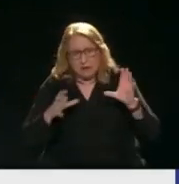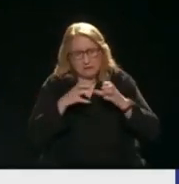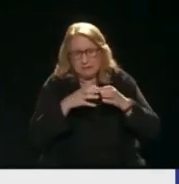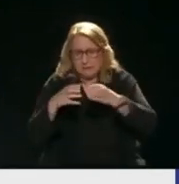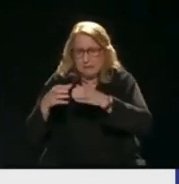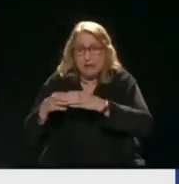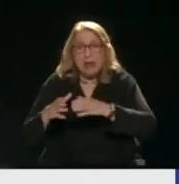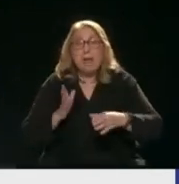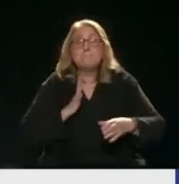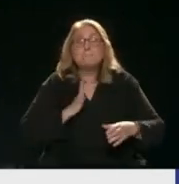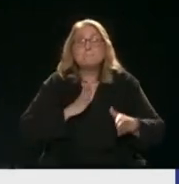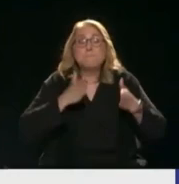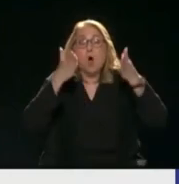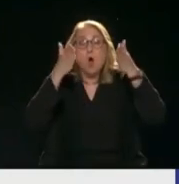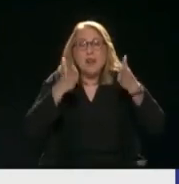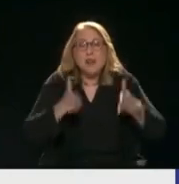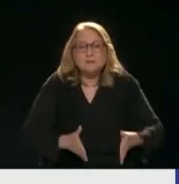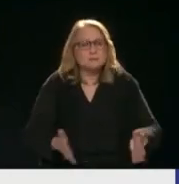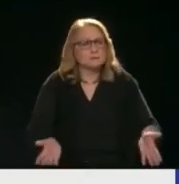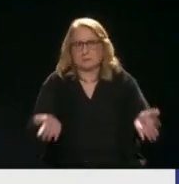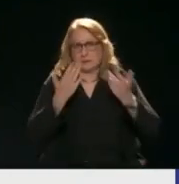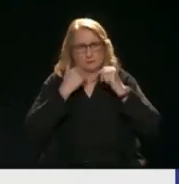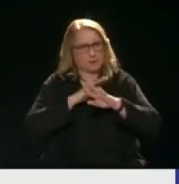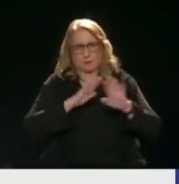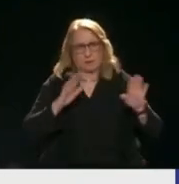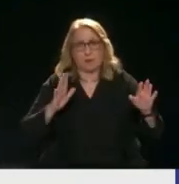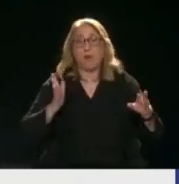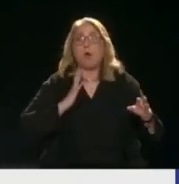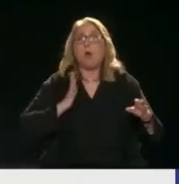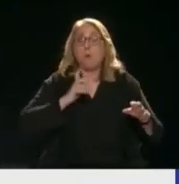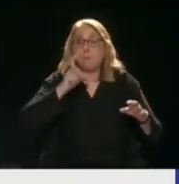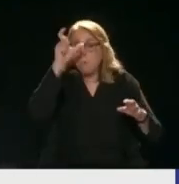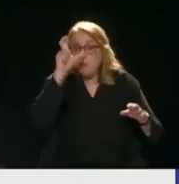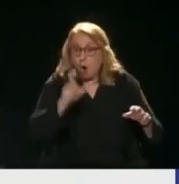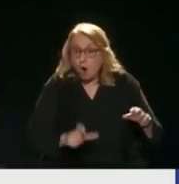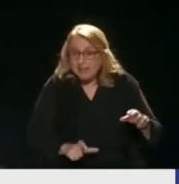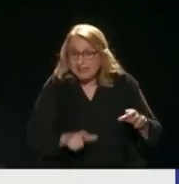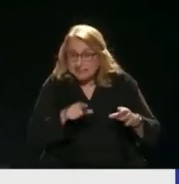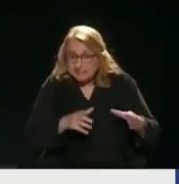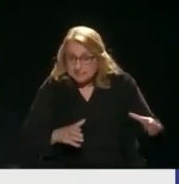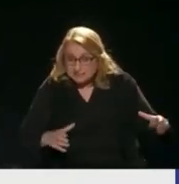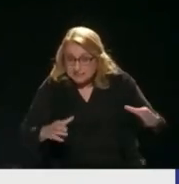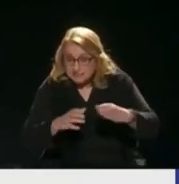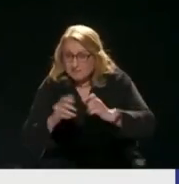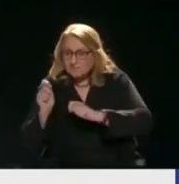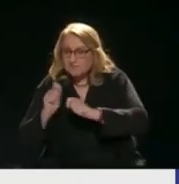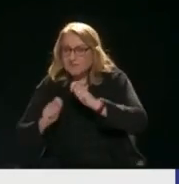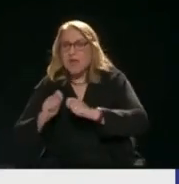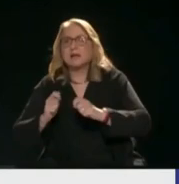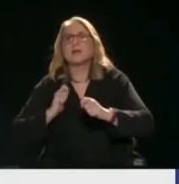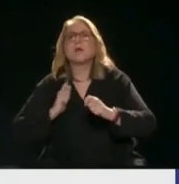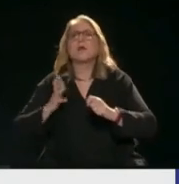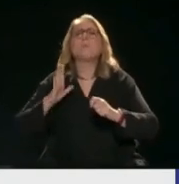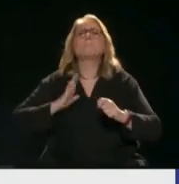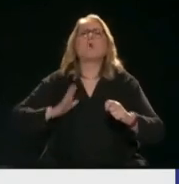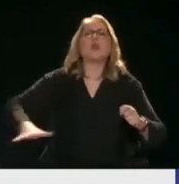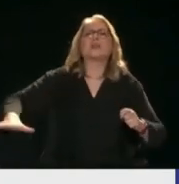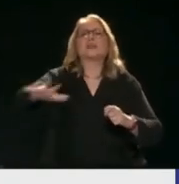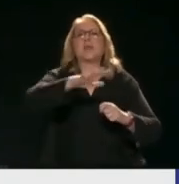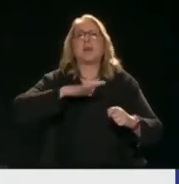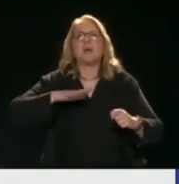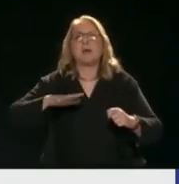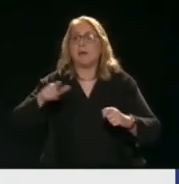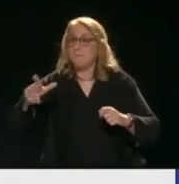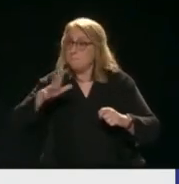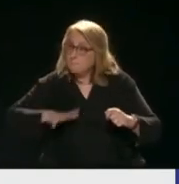πολίτες Ο πολίτης γεννάει πολιτεία Η πολιτεία γεννάει πολίτη Είναι μια αμφίδρομη διαδικασία Η οποία πραγματικά πρέπει να την